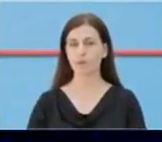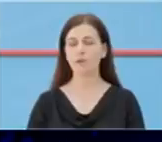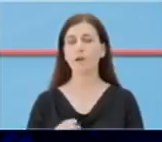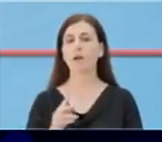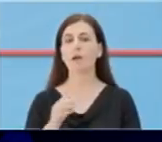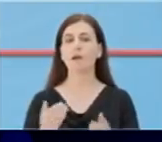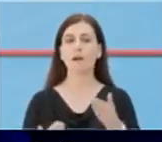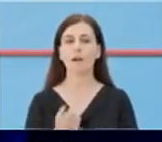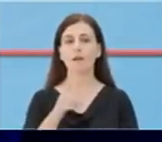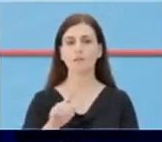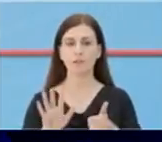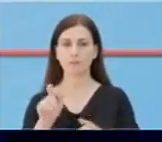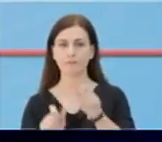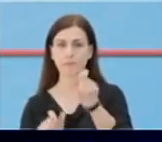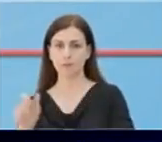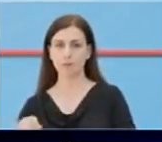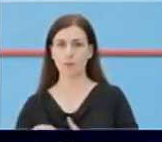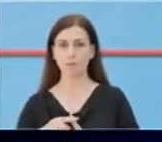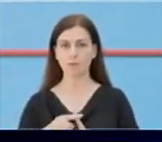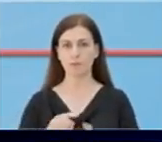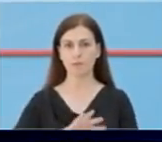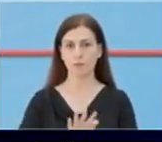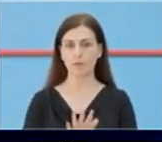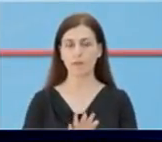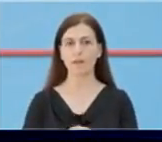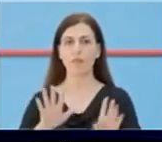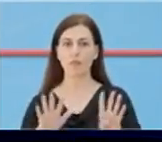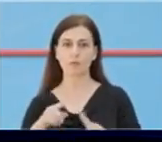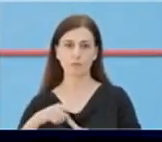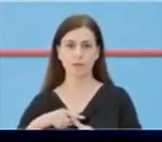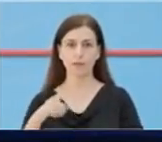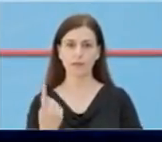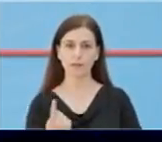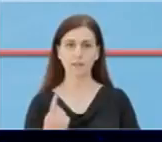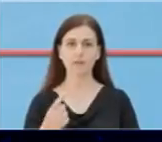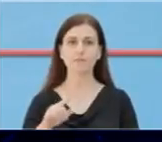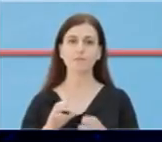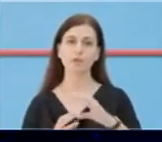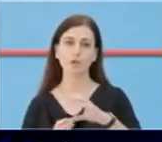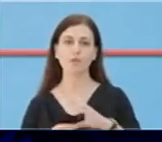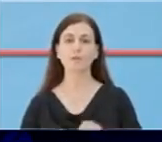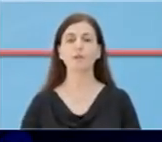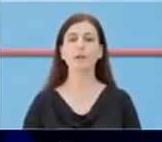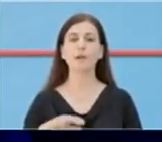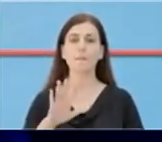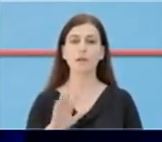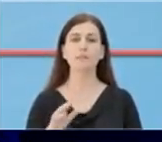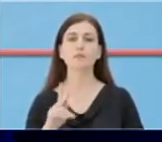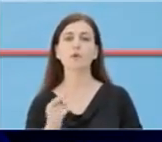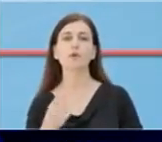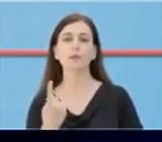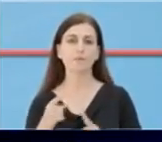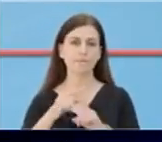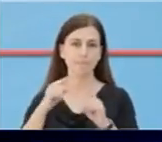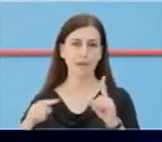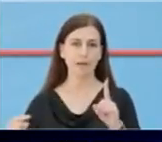konfirmuar 6.000 raste pozitive, 9 raste janë në Tiran, një rast është në Shkoder, 5 raste në Kruj dhe një rast në Berat.